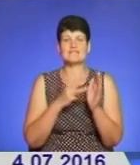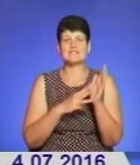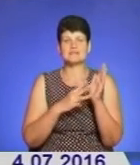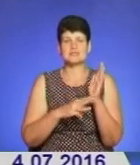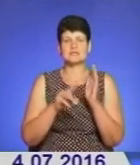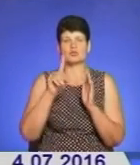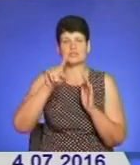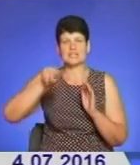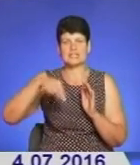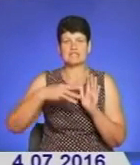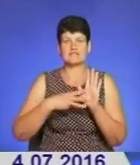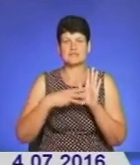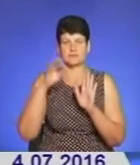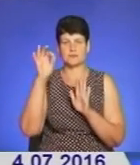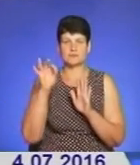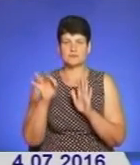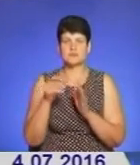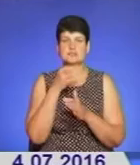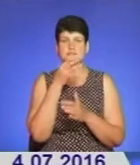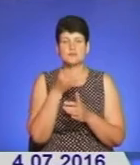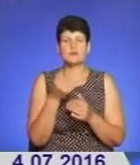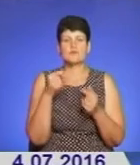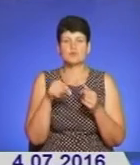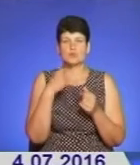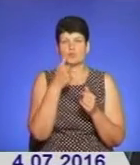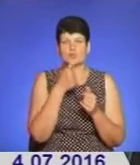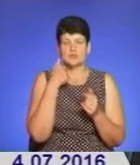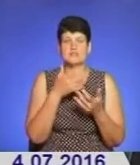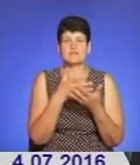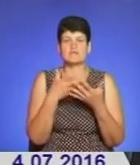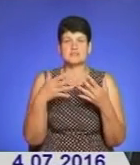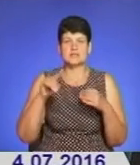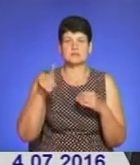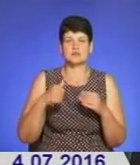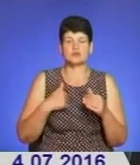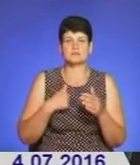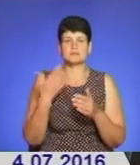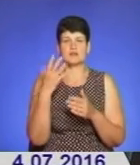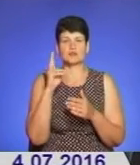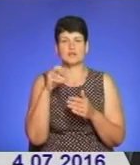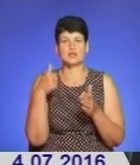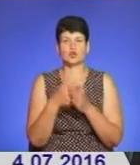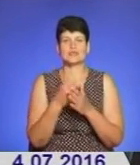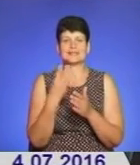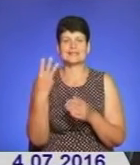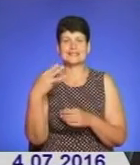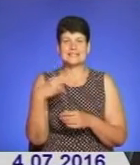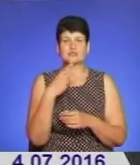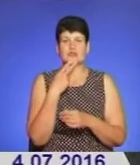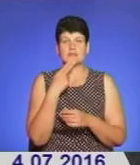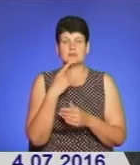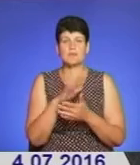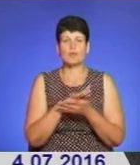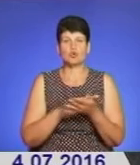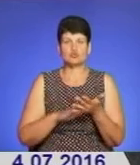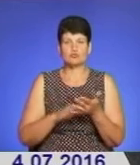,8%. Зазначимо, цьогорічний весняний призов тривав з 5 квітня по 30 червня. І продовжується призов